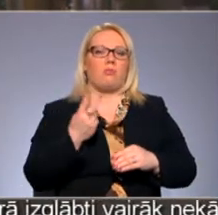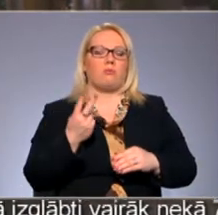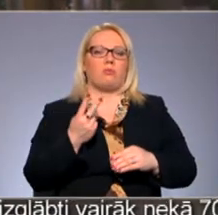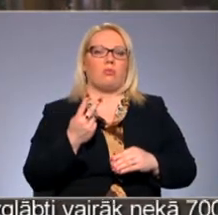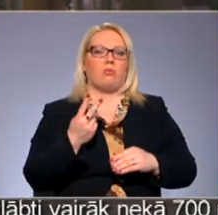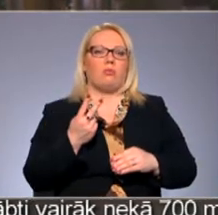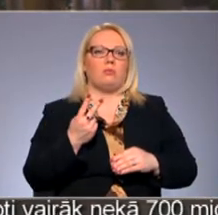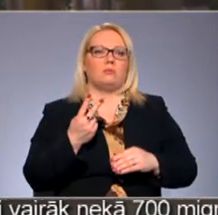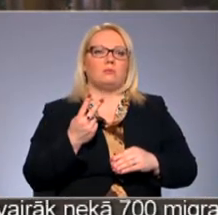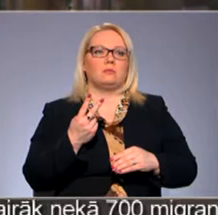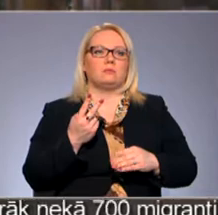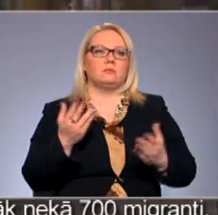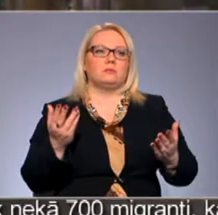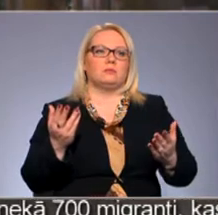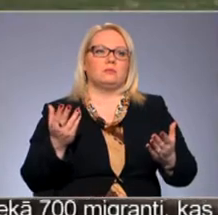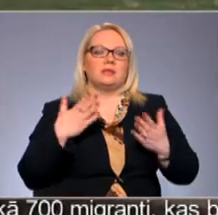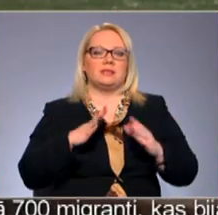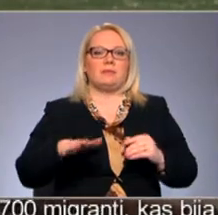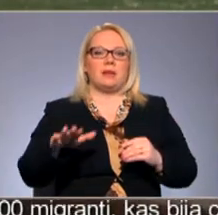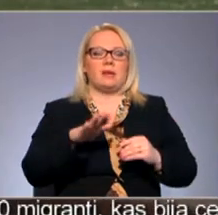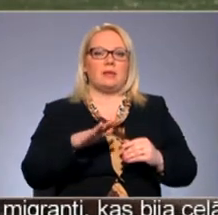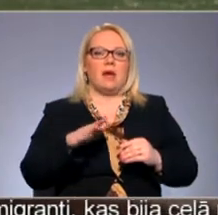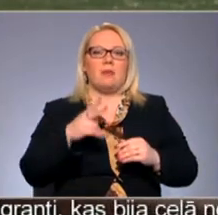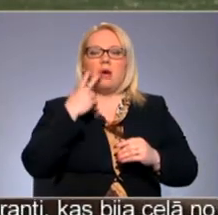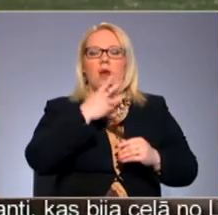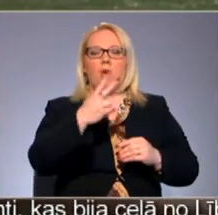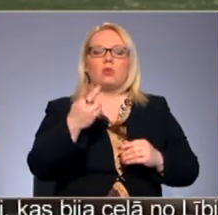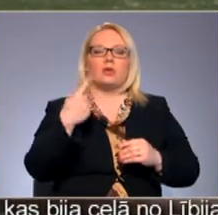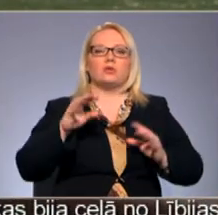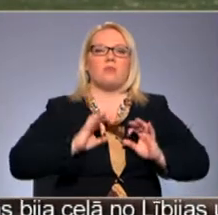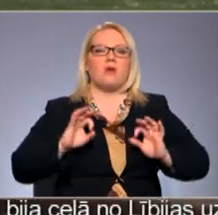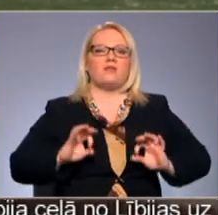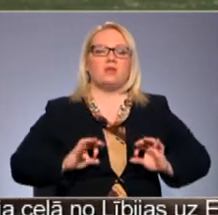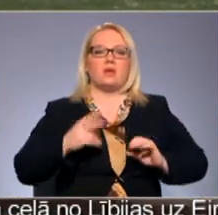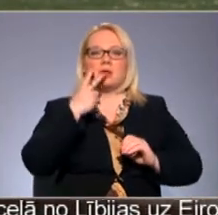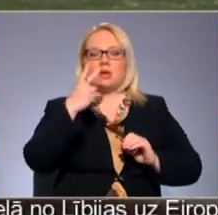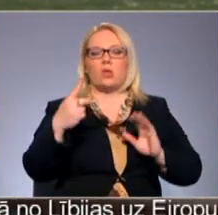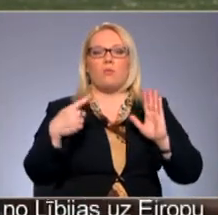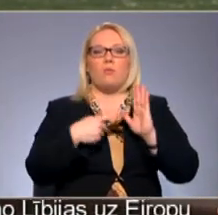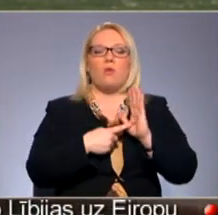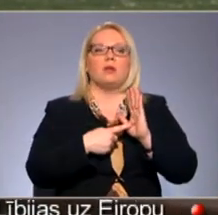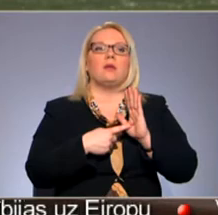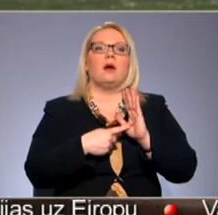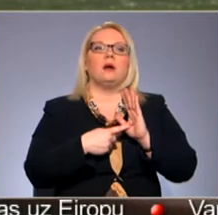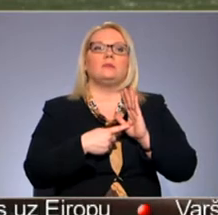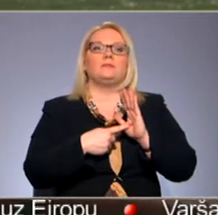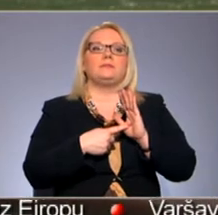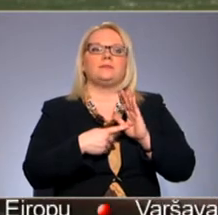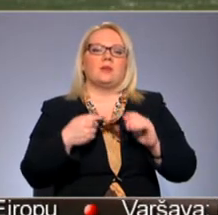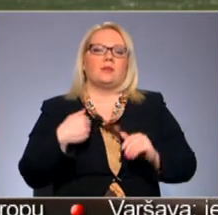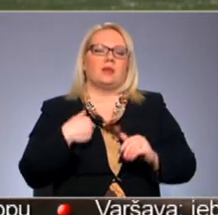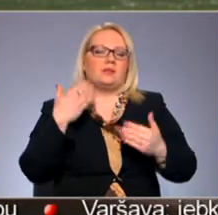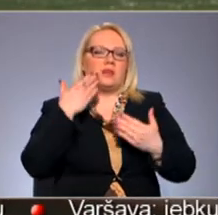dzimtenē. Raugoties no profesionālā skatu punkta, es